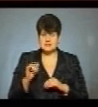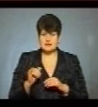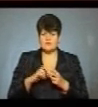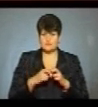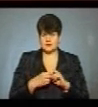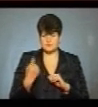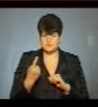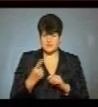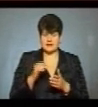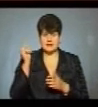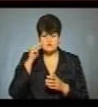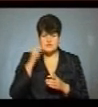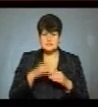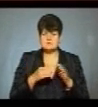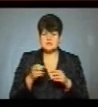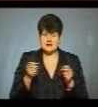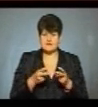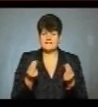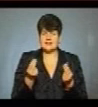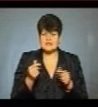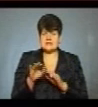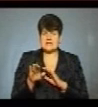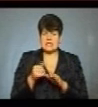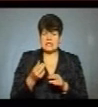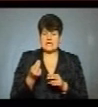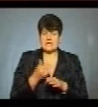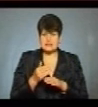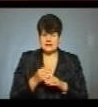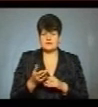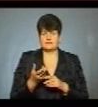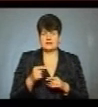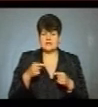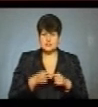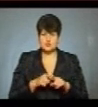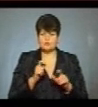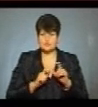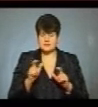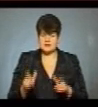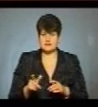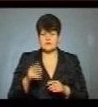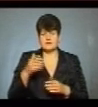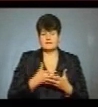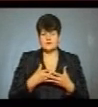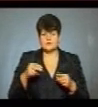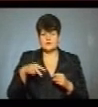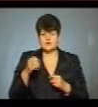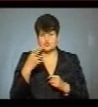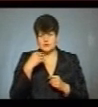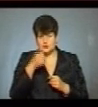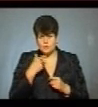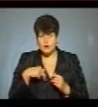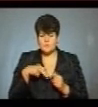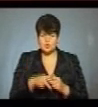Навчався на спеціальності фінанси і кредит в Тернопільському технічному університеті. На весні 2014 року пішов